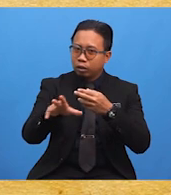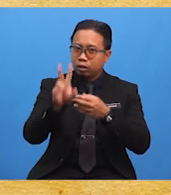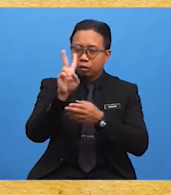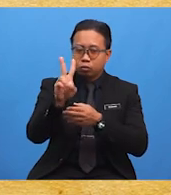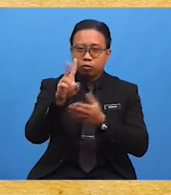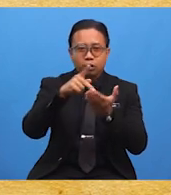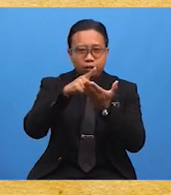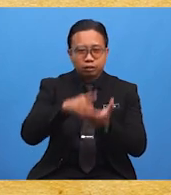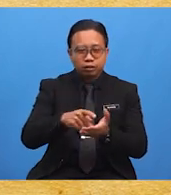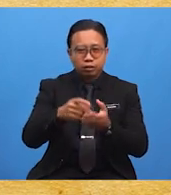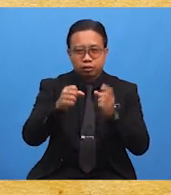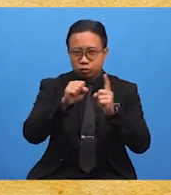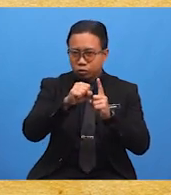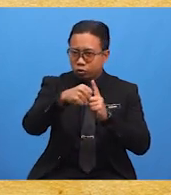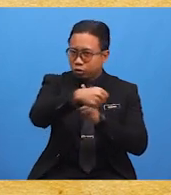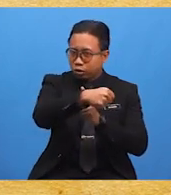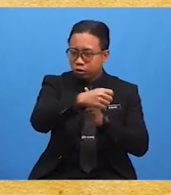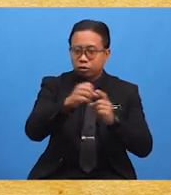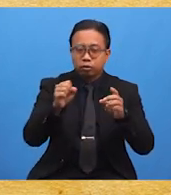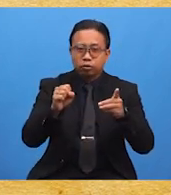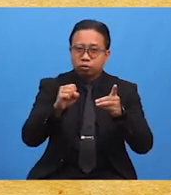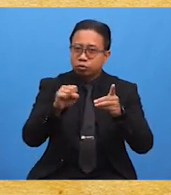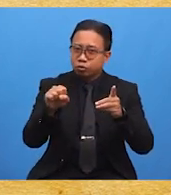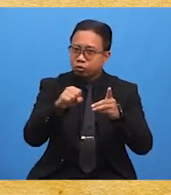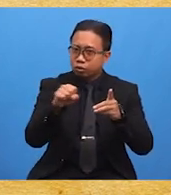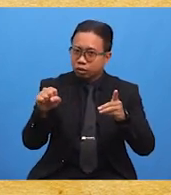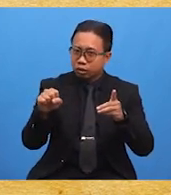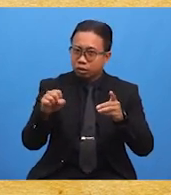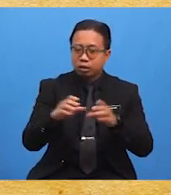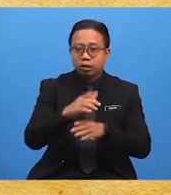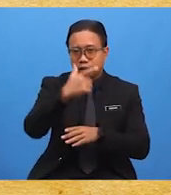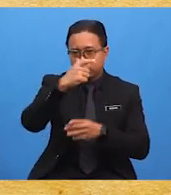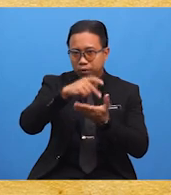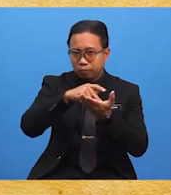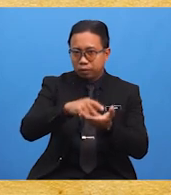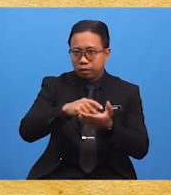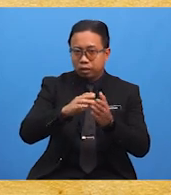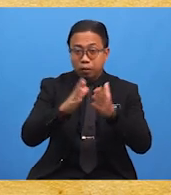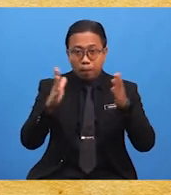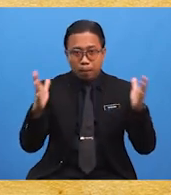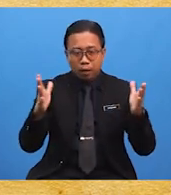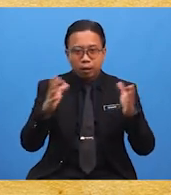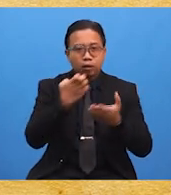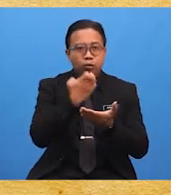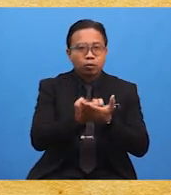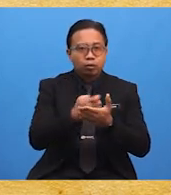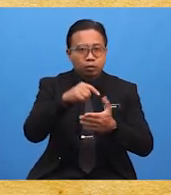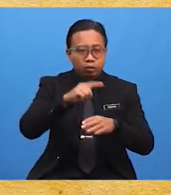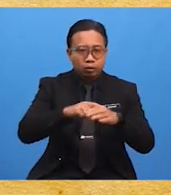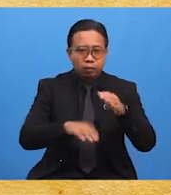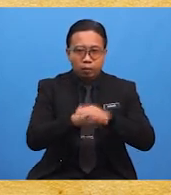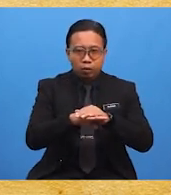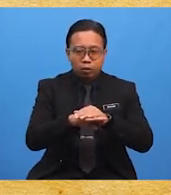kesan sosial akibat perkembangan ekonomi di negara kita di bawah Pentadbiran British